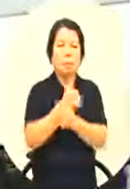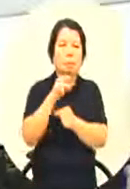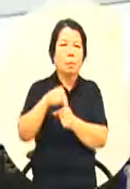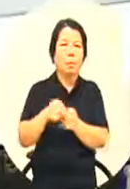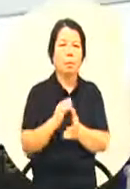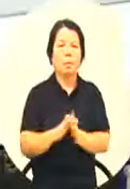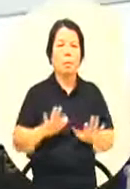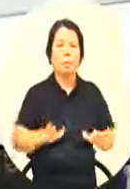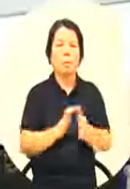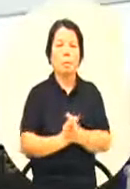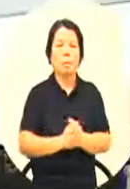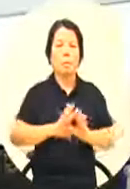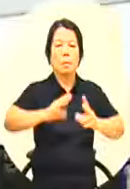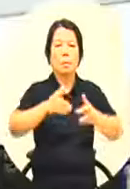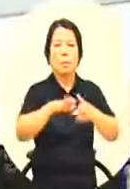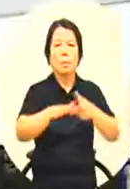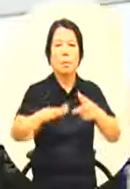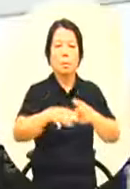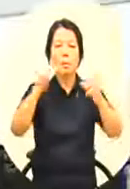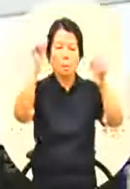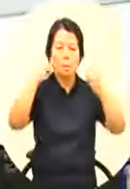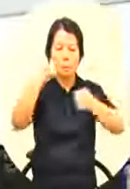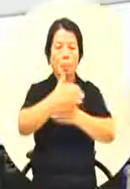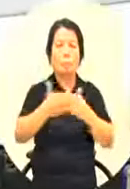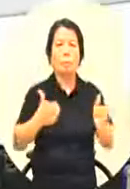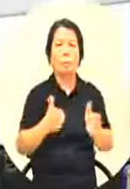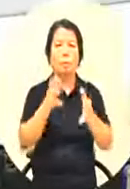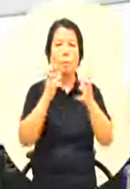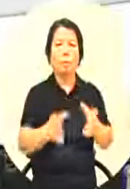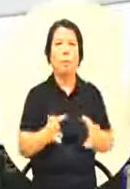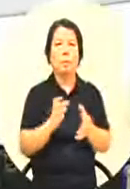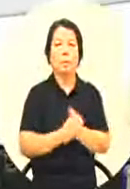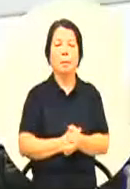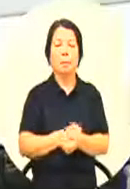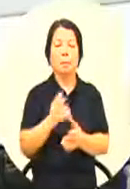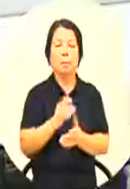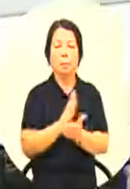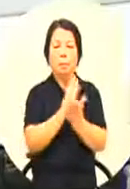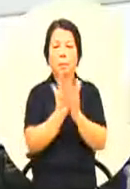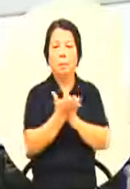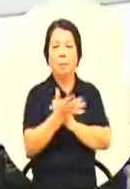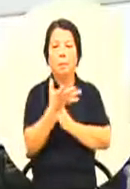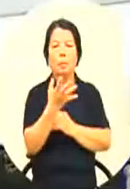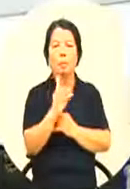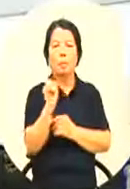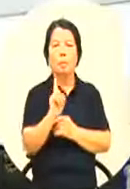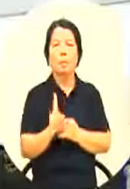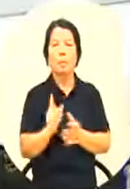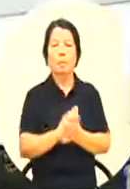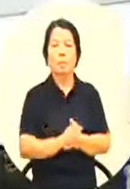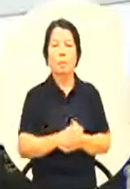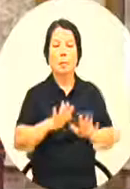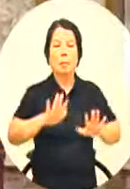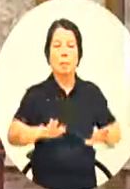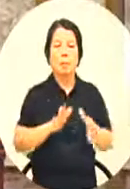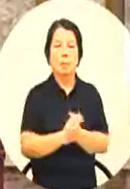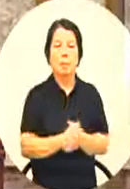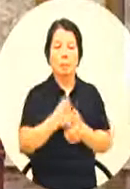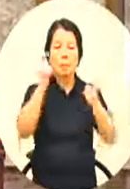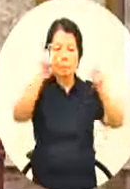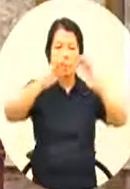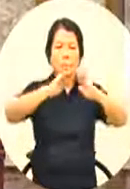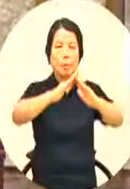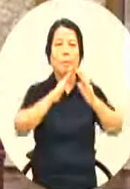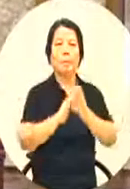目前我们国小体育班设立的一个项目有哪些那目前我们高雄